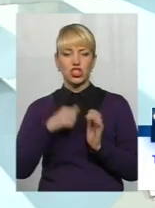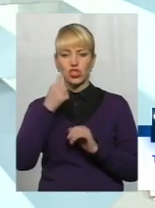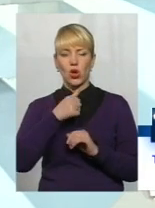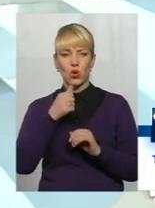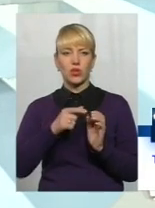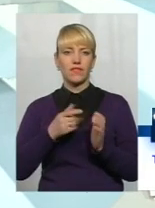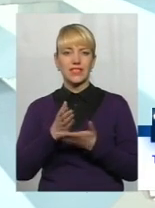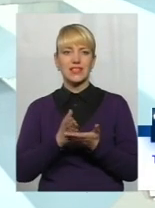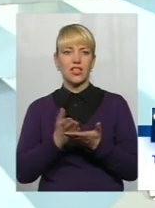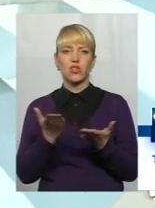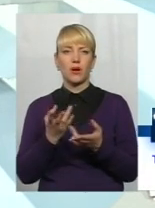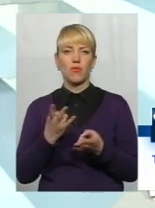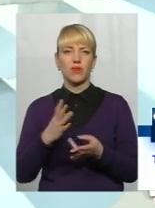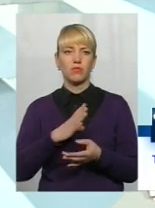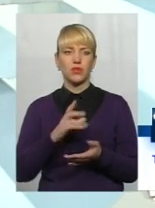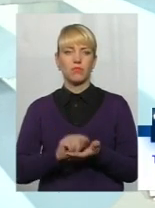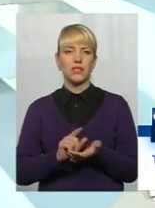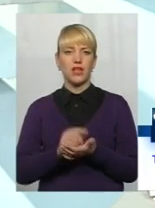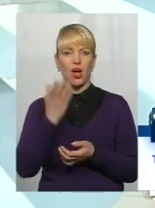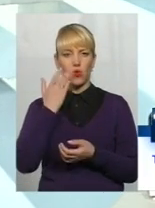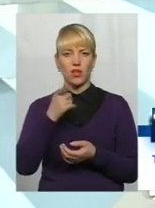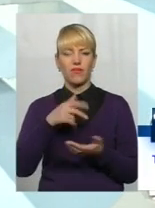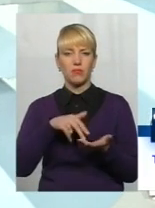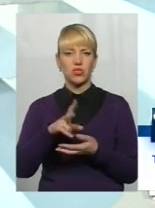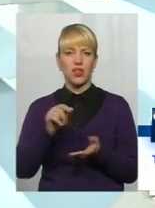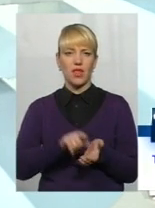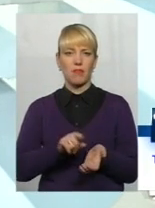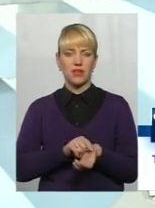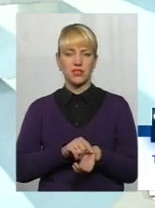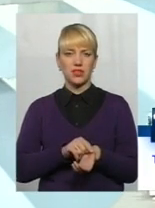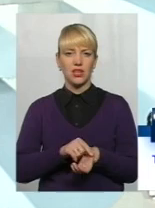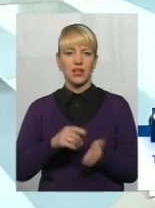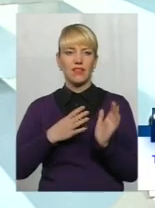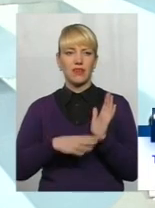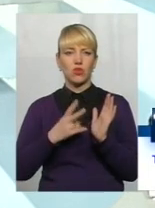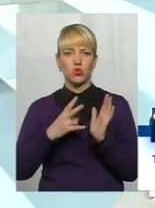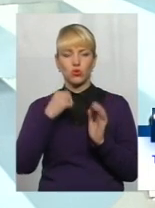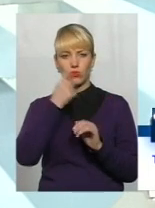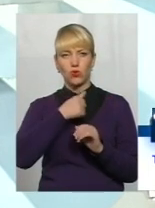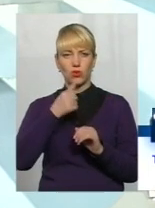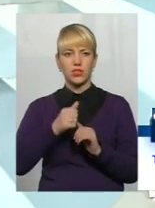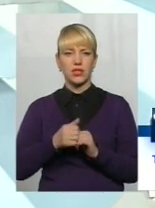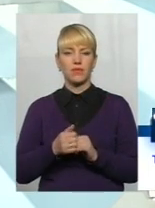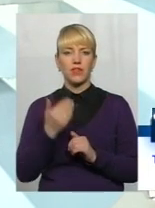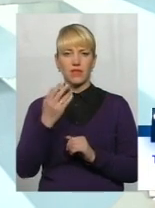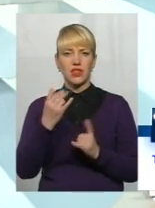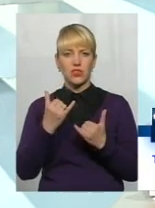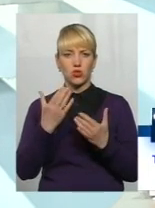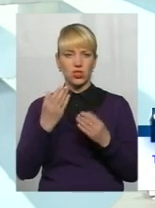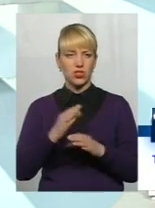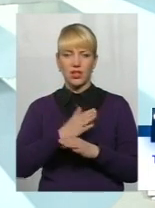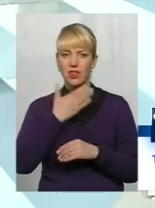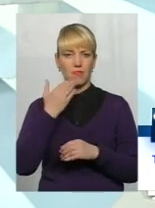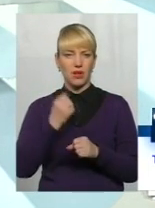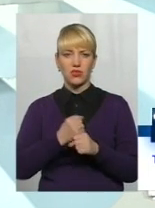яка пенсія має бути? А коли ви вийшли на пенсію? В 92 році. А ви на сьогоднішній день вже не